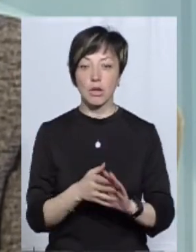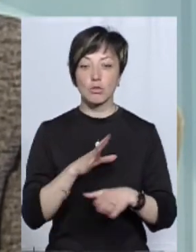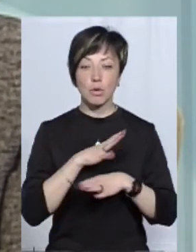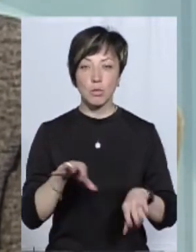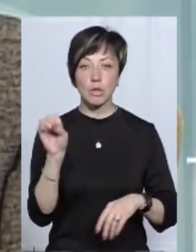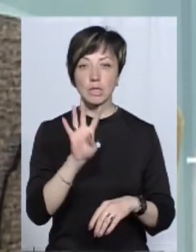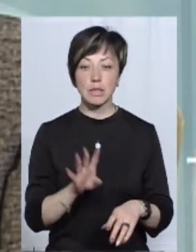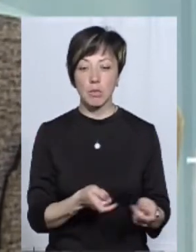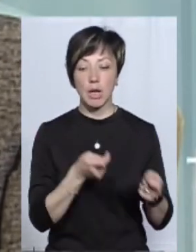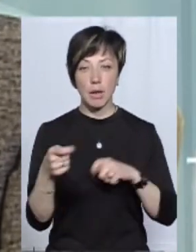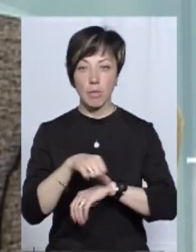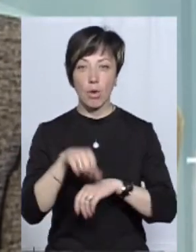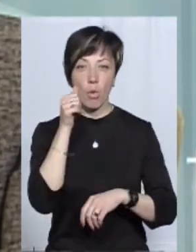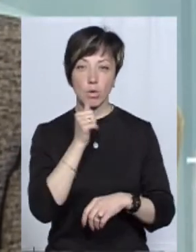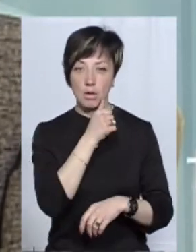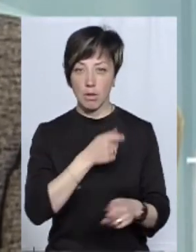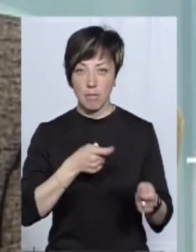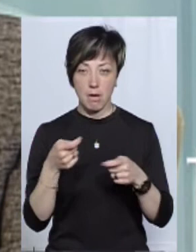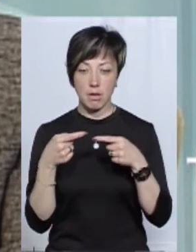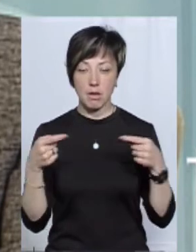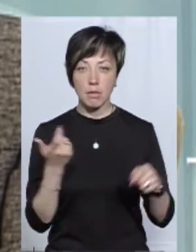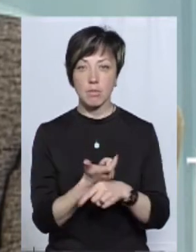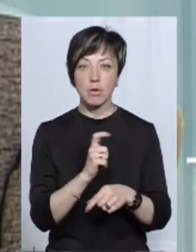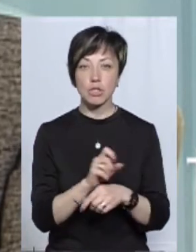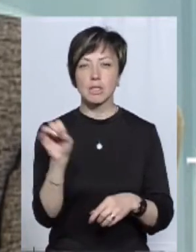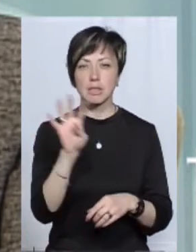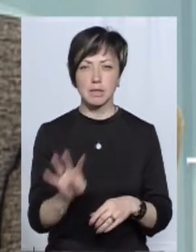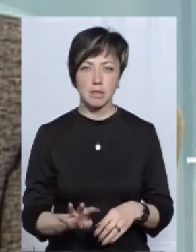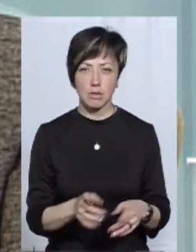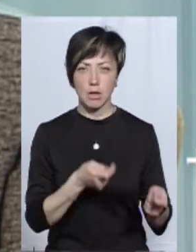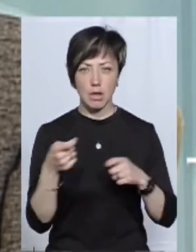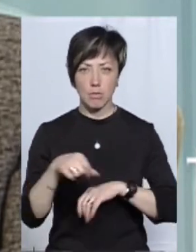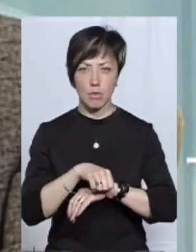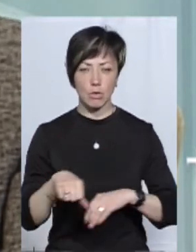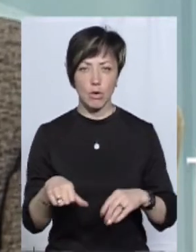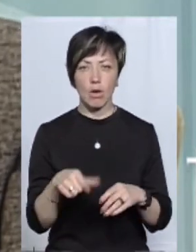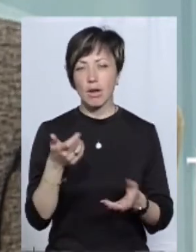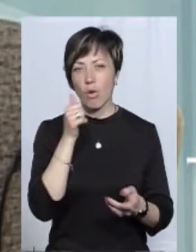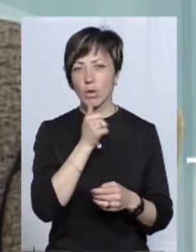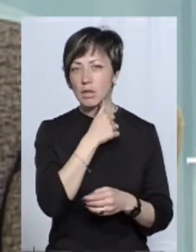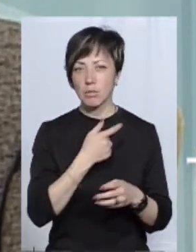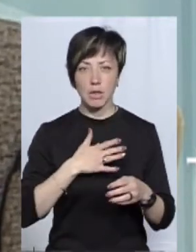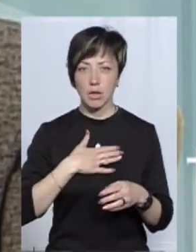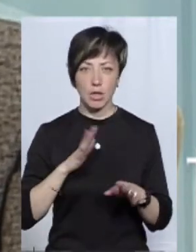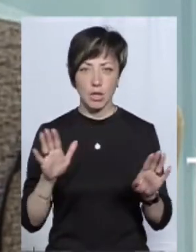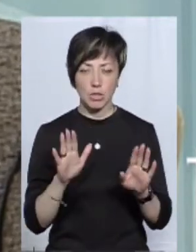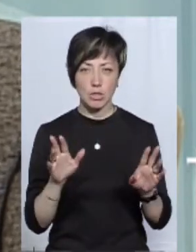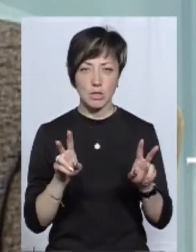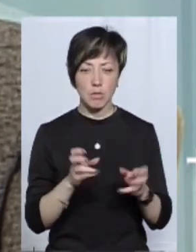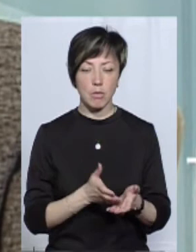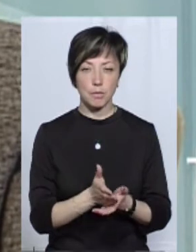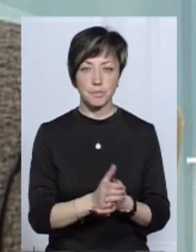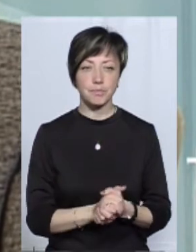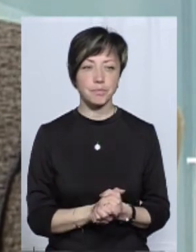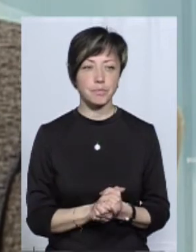сірого імпорту і контрабанди. В більшій степені сірого імпорту, тому що, ну, контрабанда це не наш, скажімо,